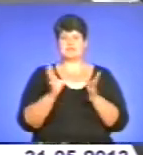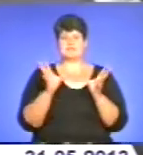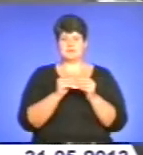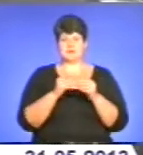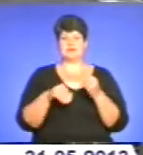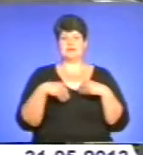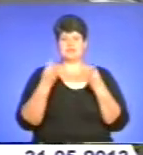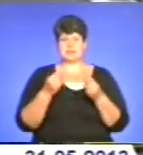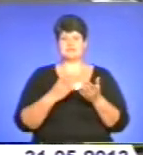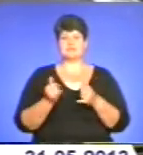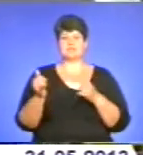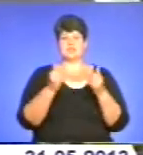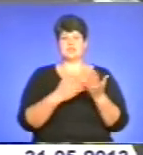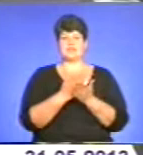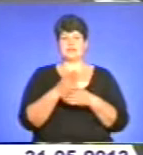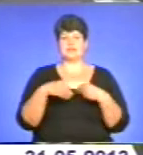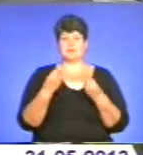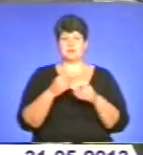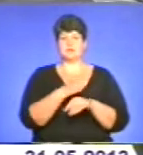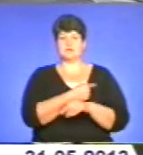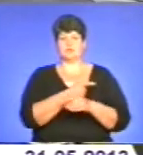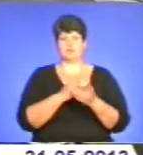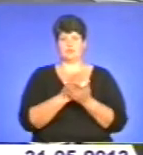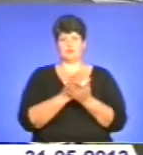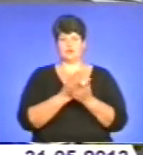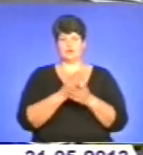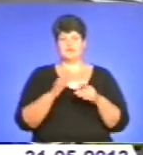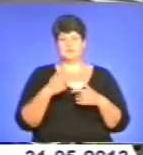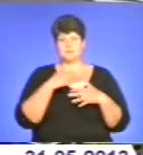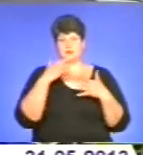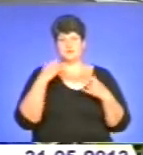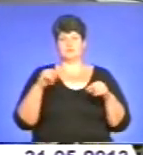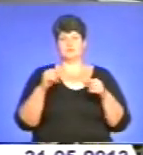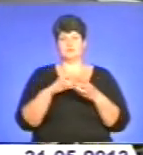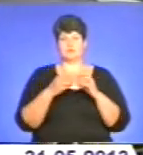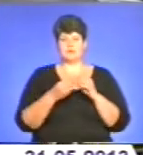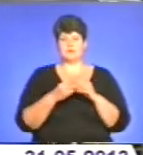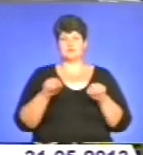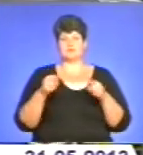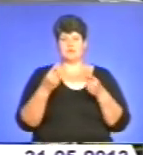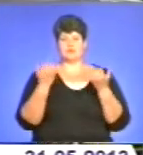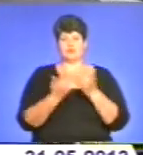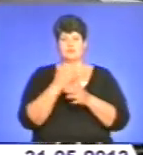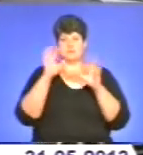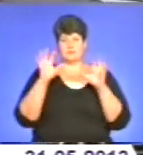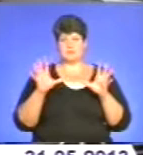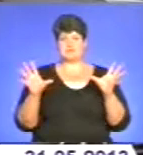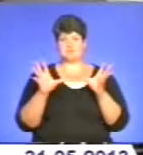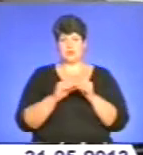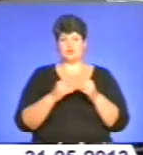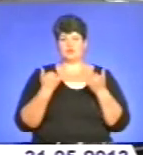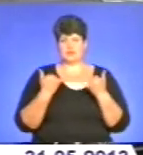надання медичних послуг. Є спільні проблеми, які нам створили через нове законодавство. Сьогодні ми спільно з обласним керівництвом